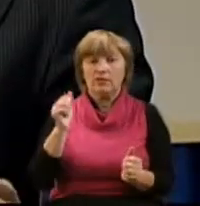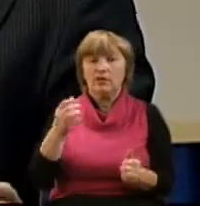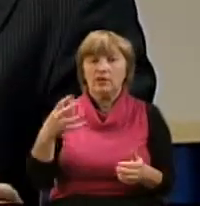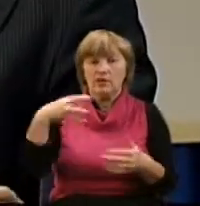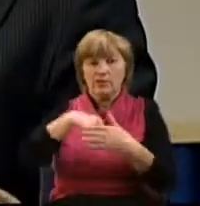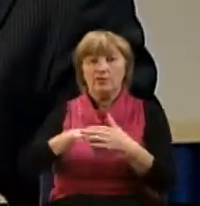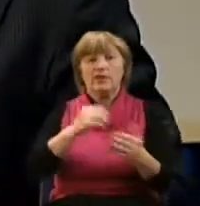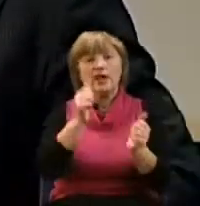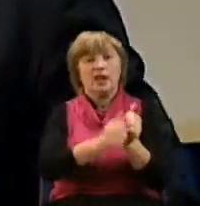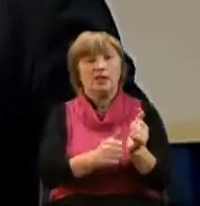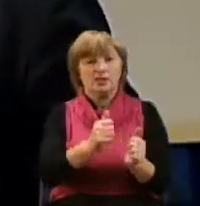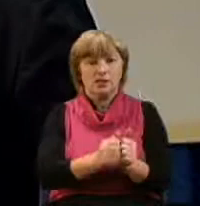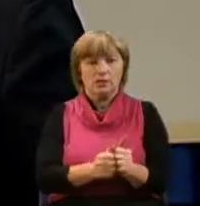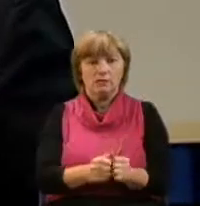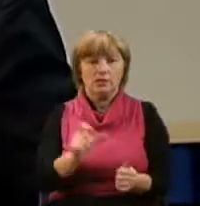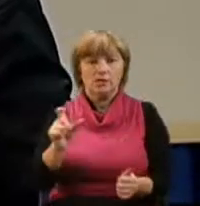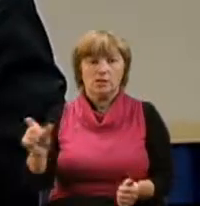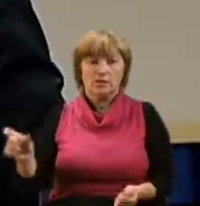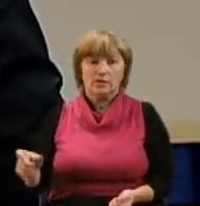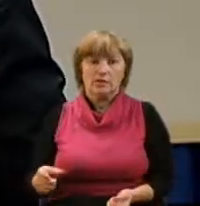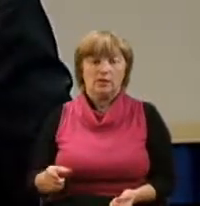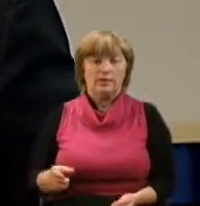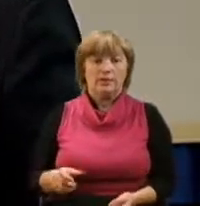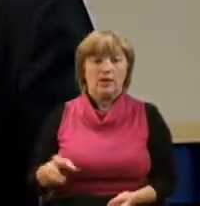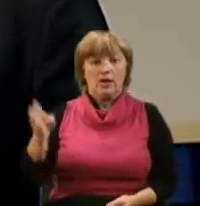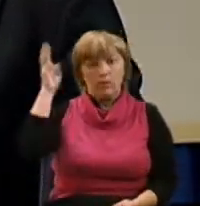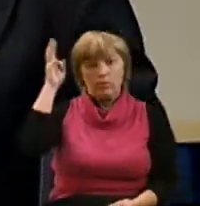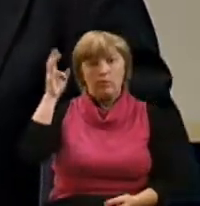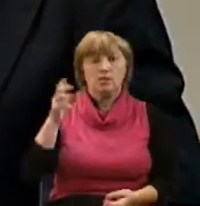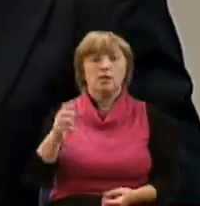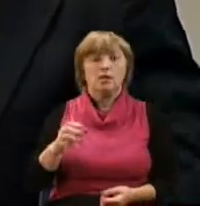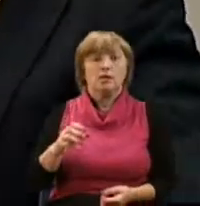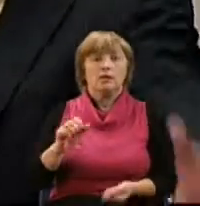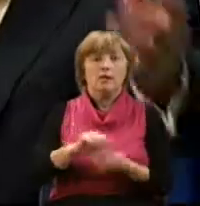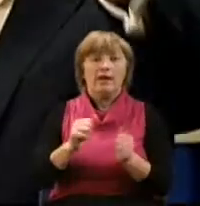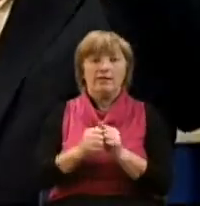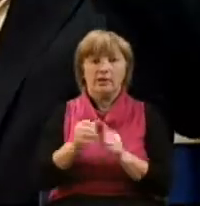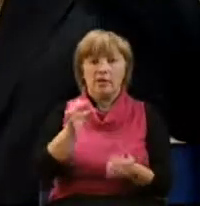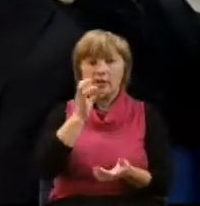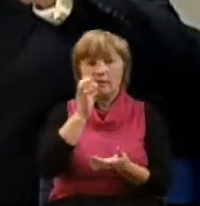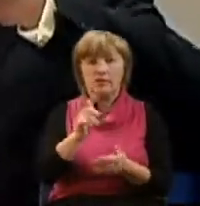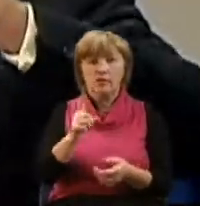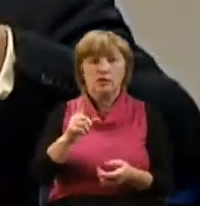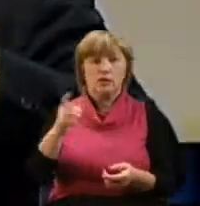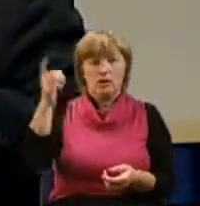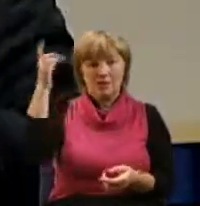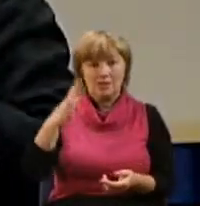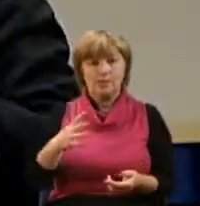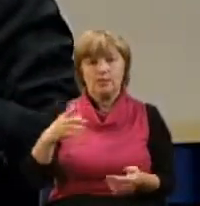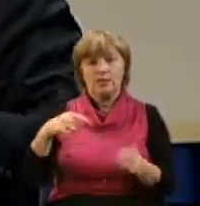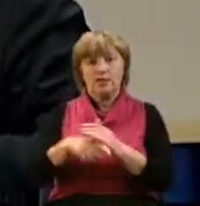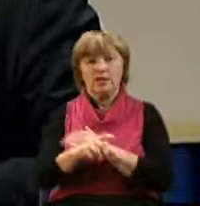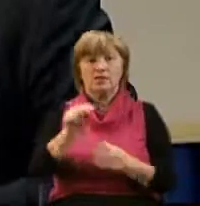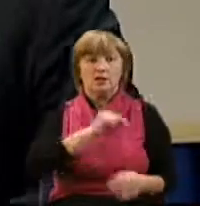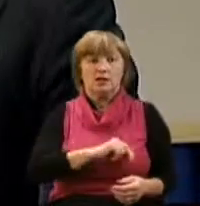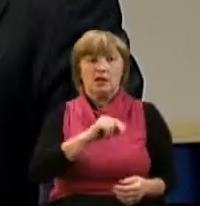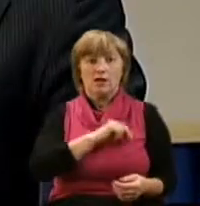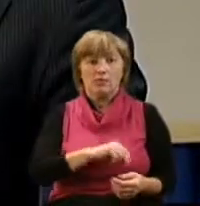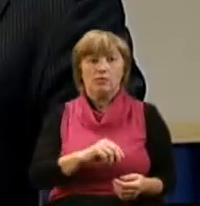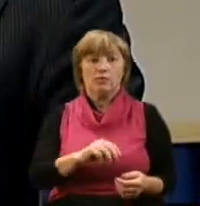христианине. И апостол Павел говорит, что Господь, начавший работу Свою Духом Святым в нас, Он